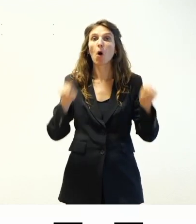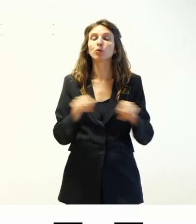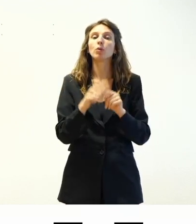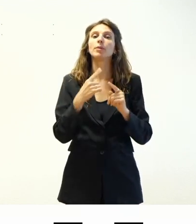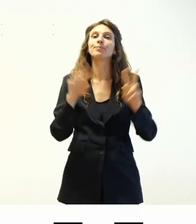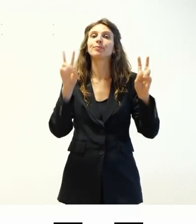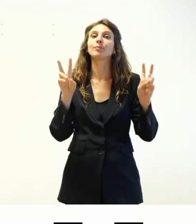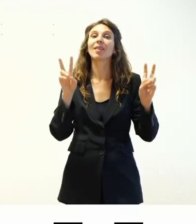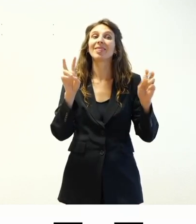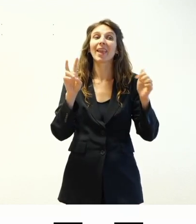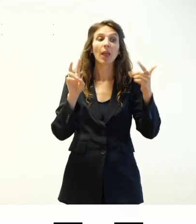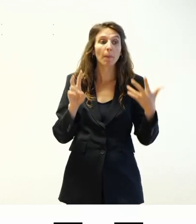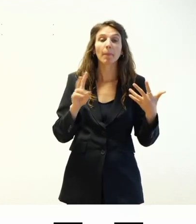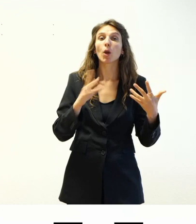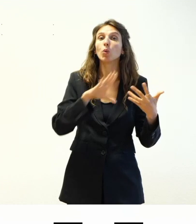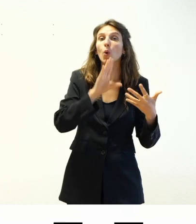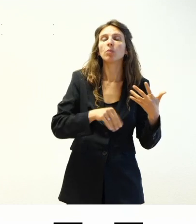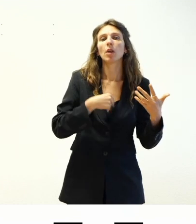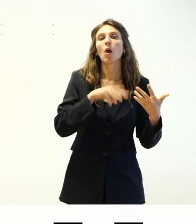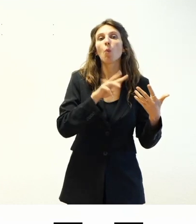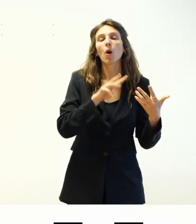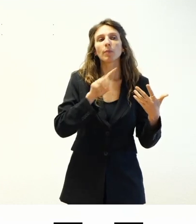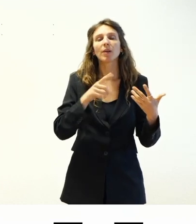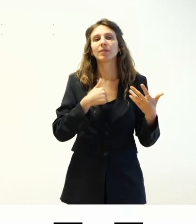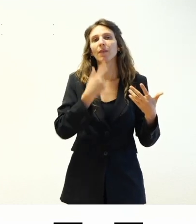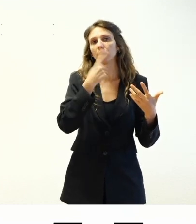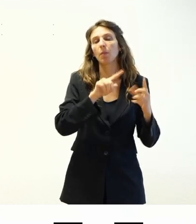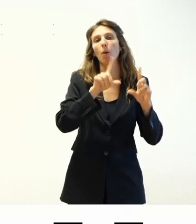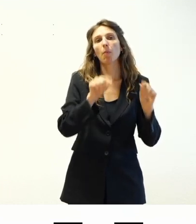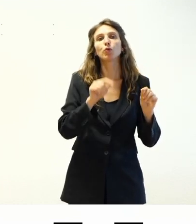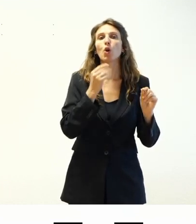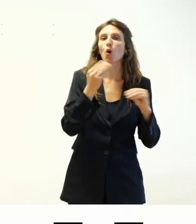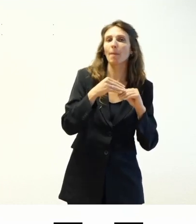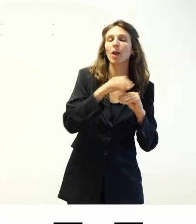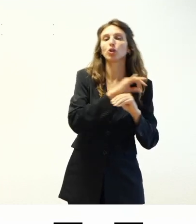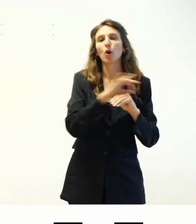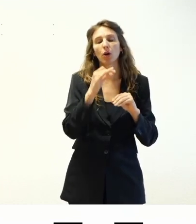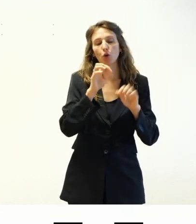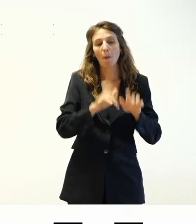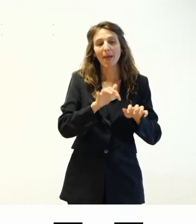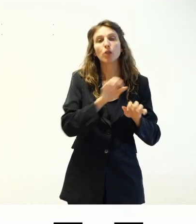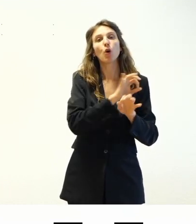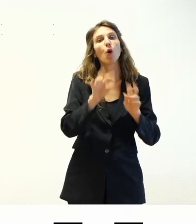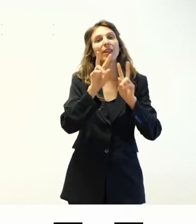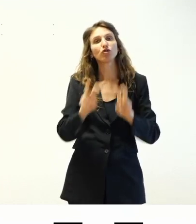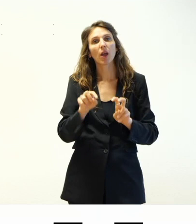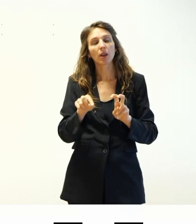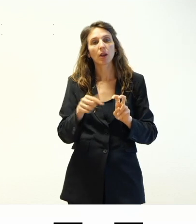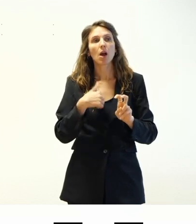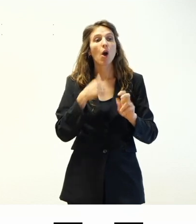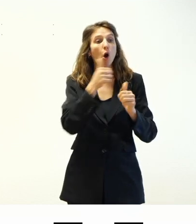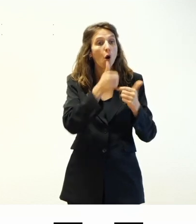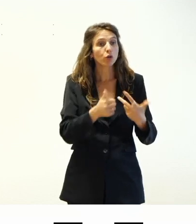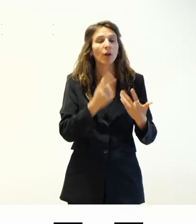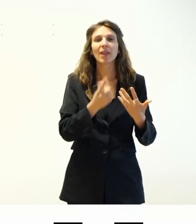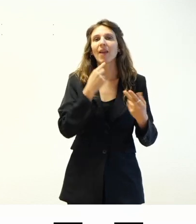avere un modulo di commento e un modulo di ricerca tutti questi moduli devono avere un devono avere